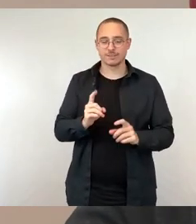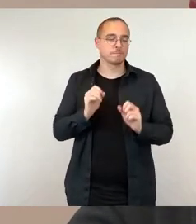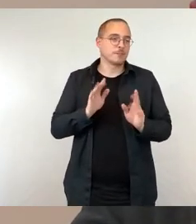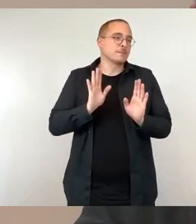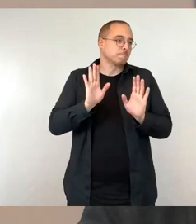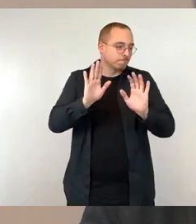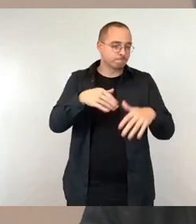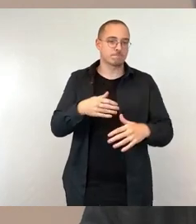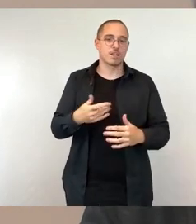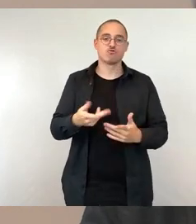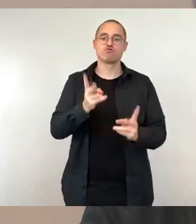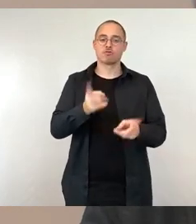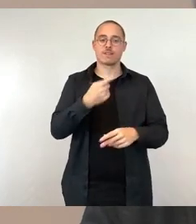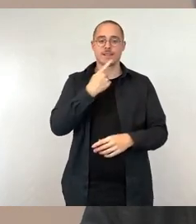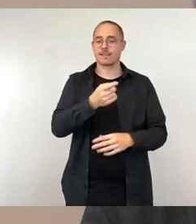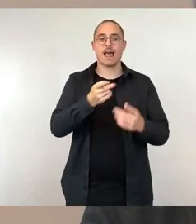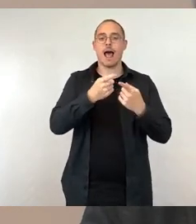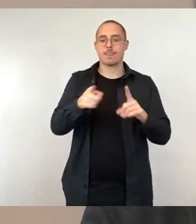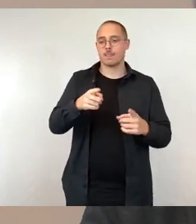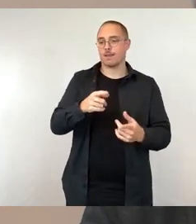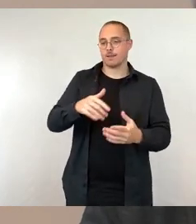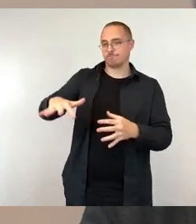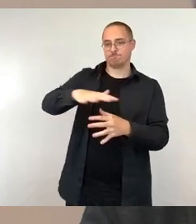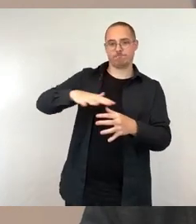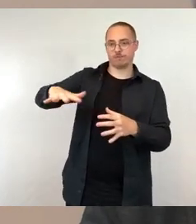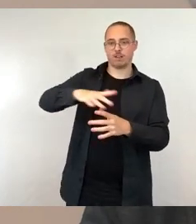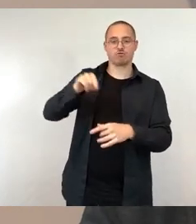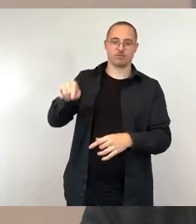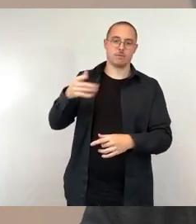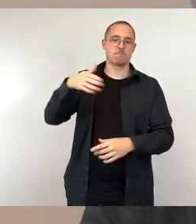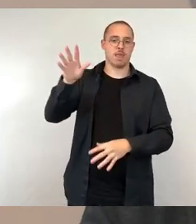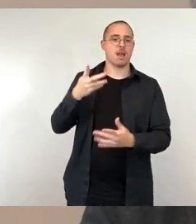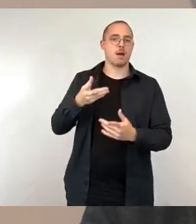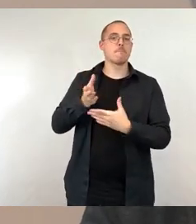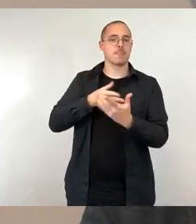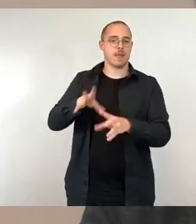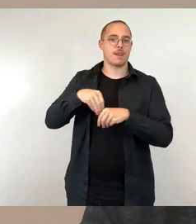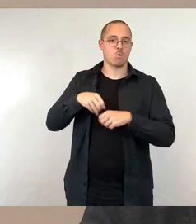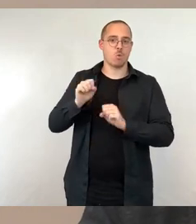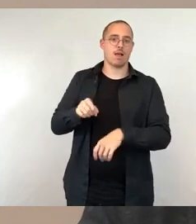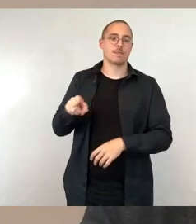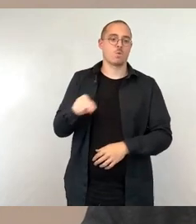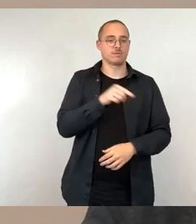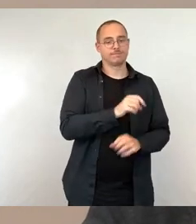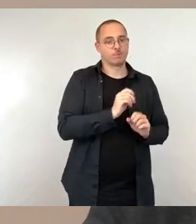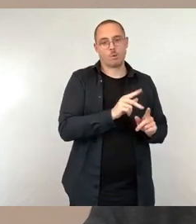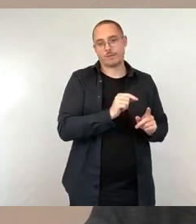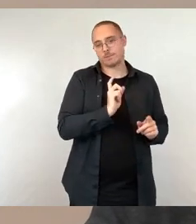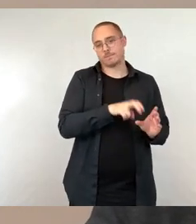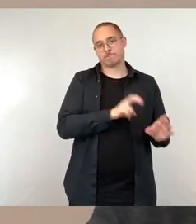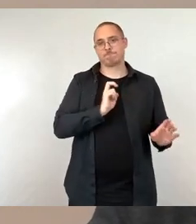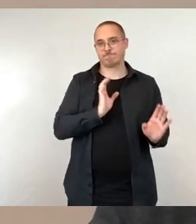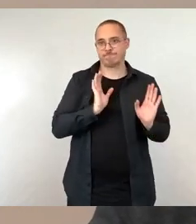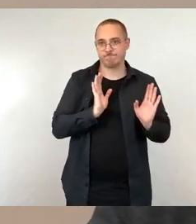Beteiligungsprozesse aufzusetzen. In dem Fall hat man sich eben auf die inhaltlich im Zusammenhang stehenden Initiativen wie